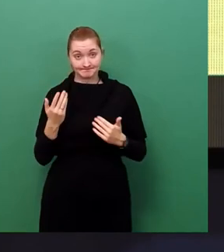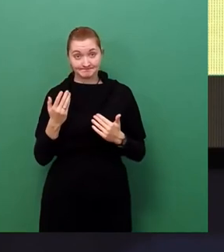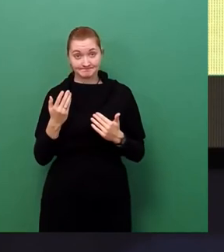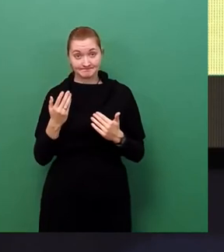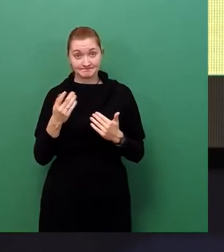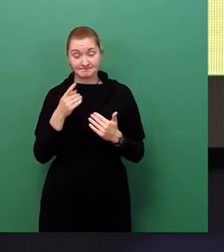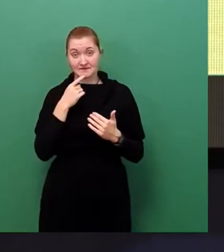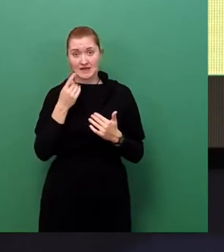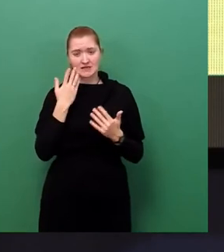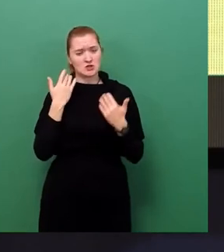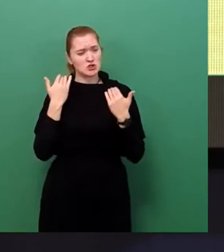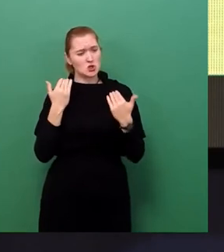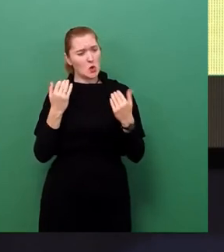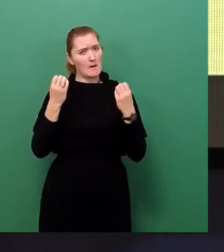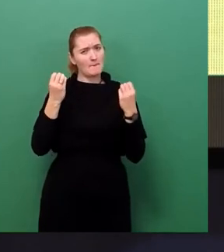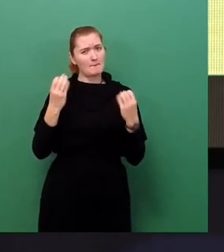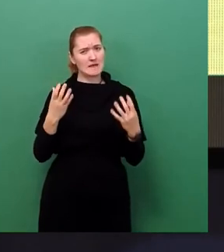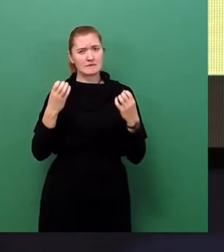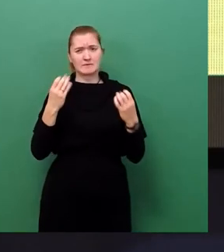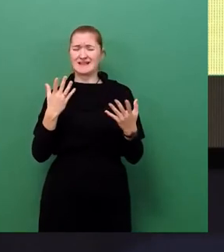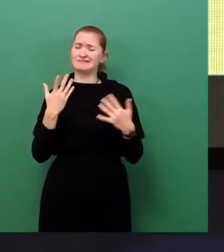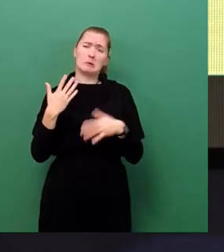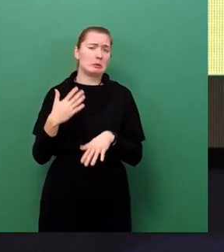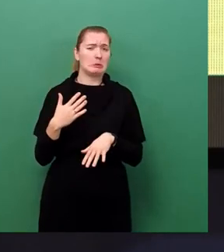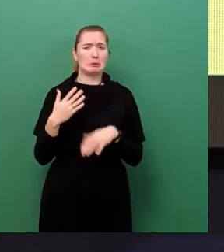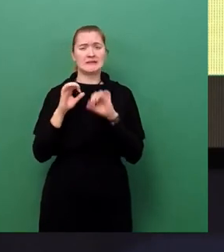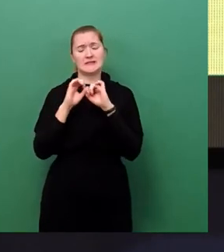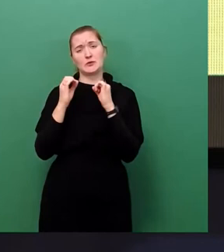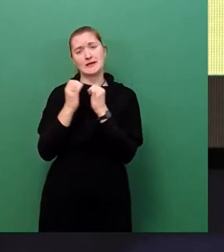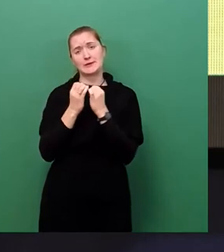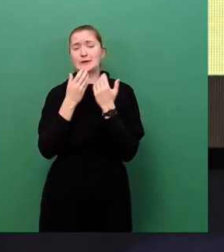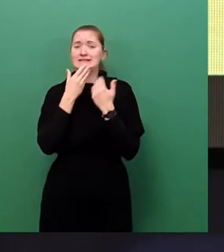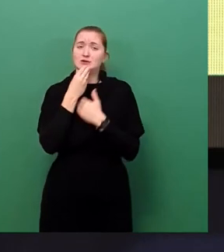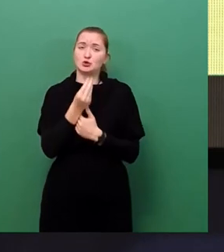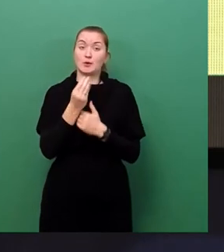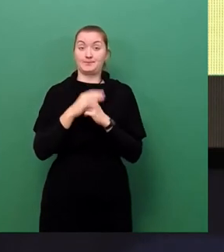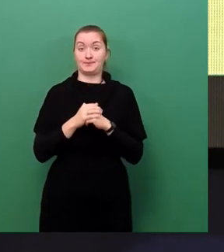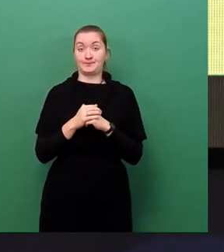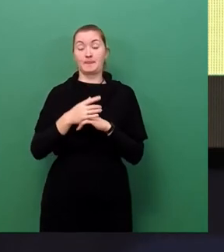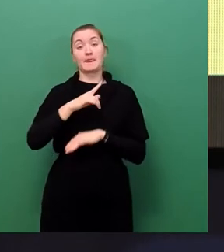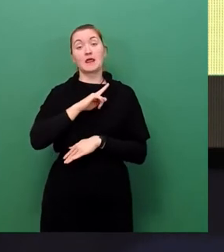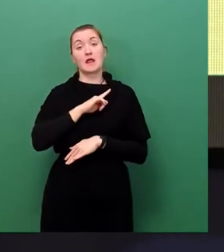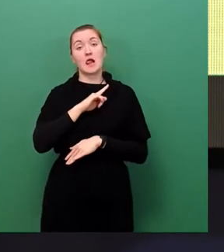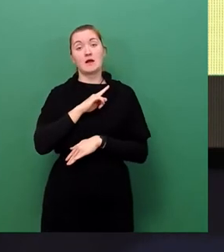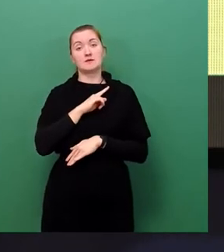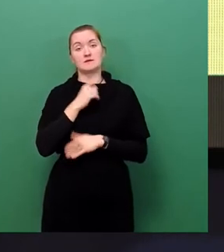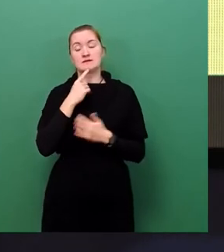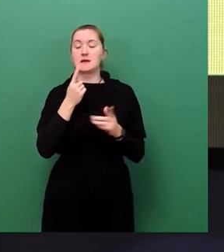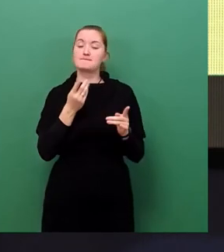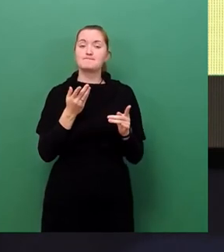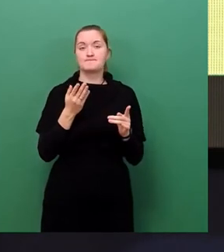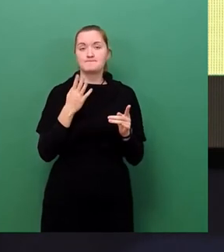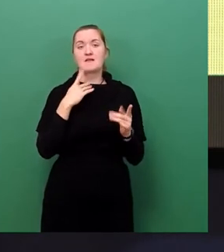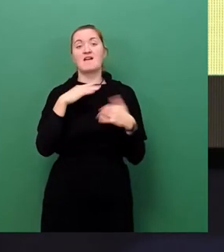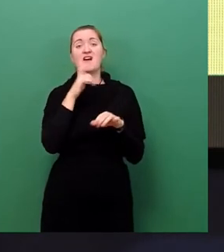Zusammenkommen, unglücklicher Umstände und ich möchte in den Darstellungen der Verantwortlichen keine Zweifel aufkommen lassen.